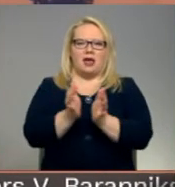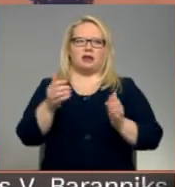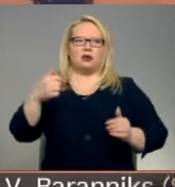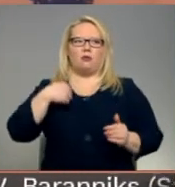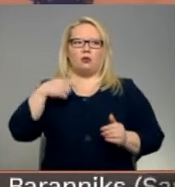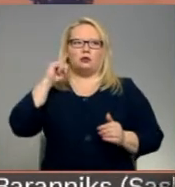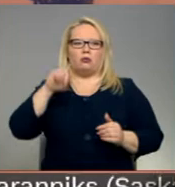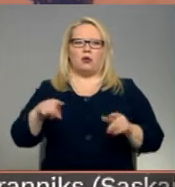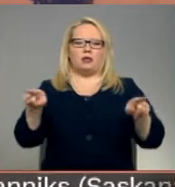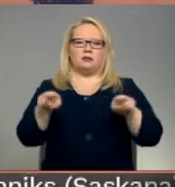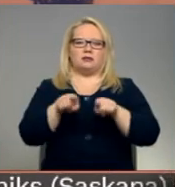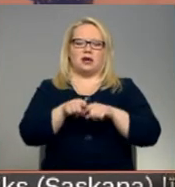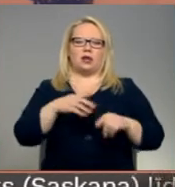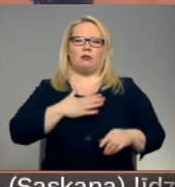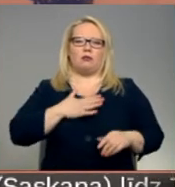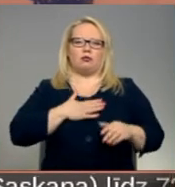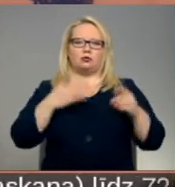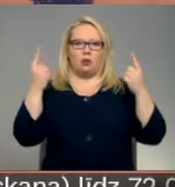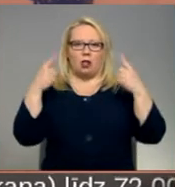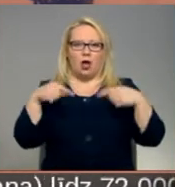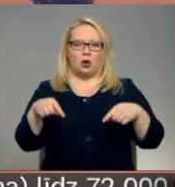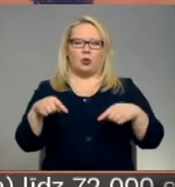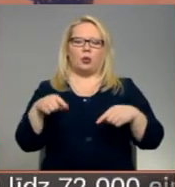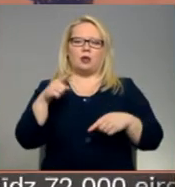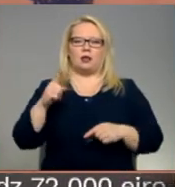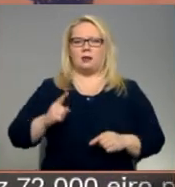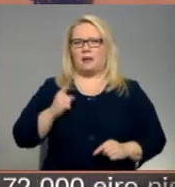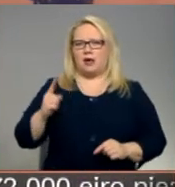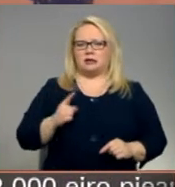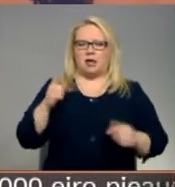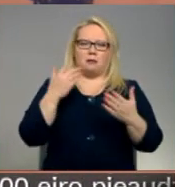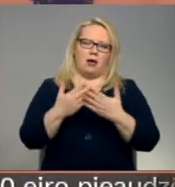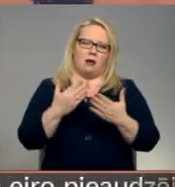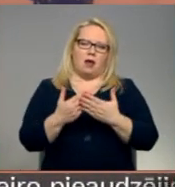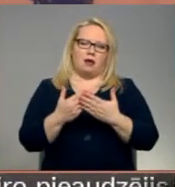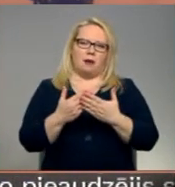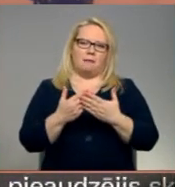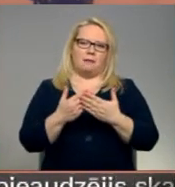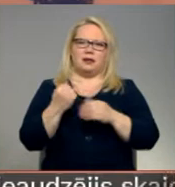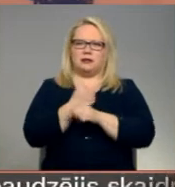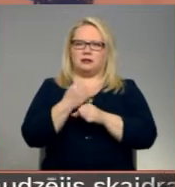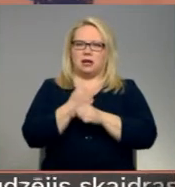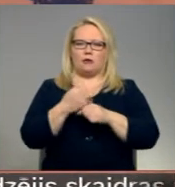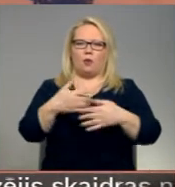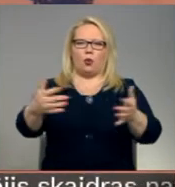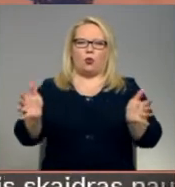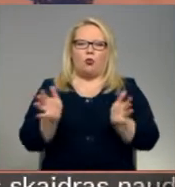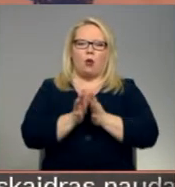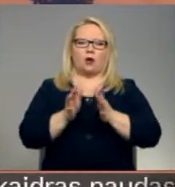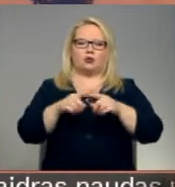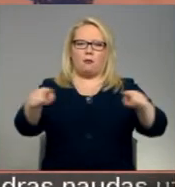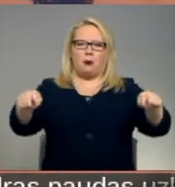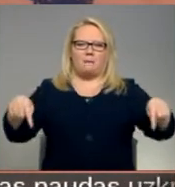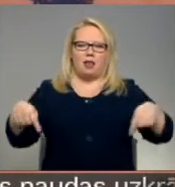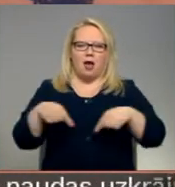protams, arī mūsu laiku tādi meistri, kas, piemēram, izgatavo grozes paplātes,